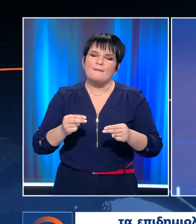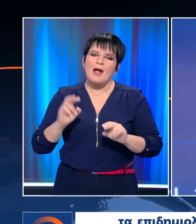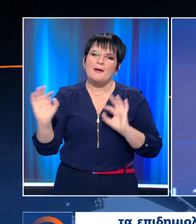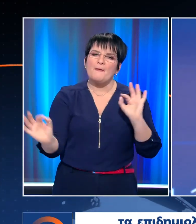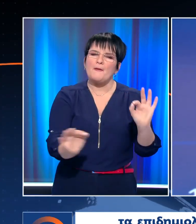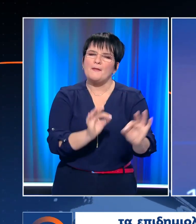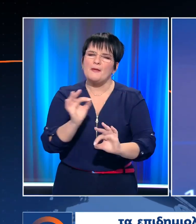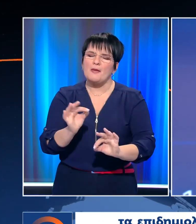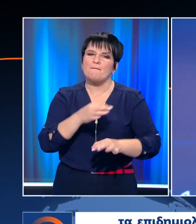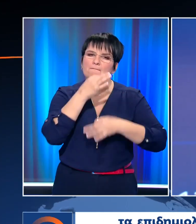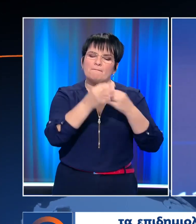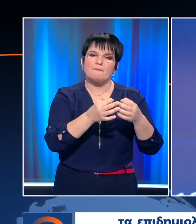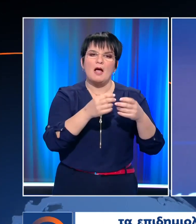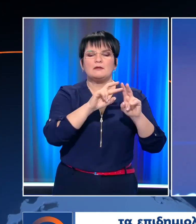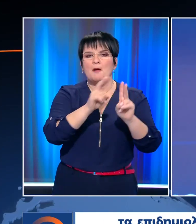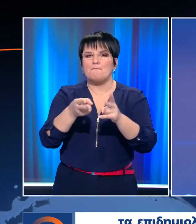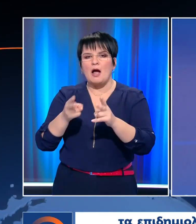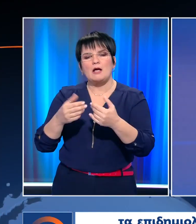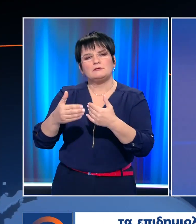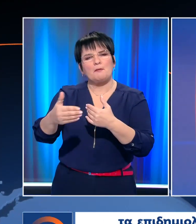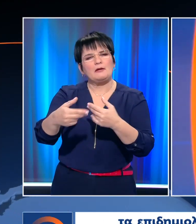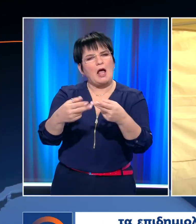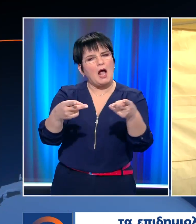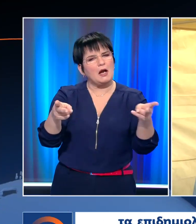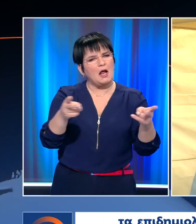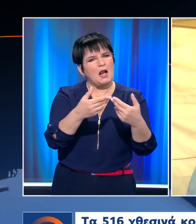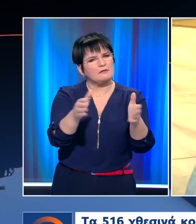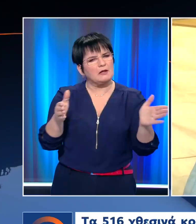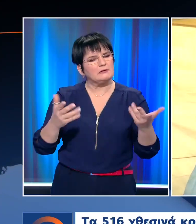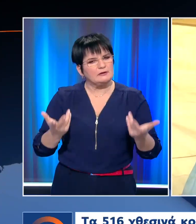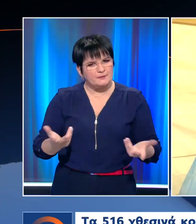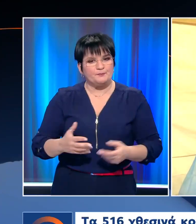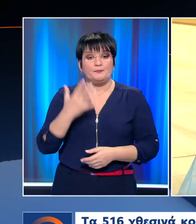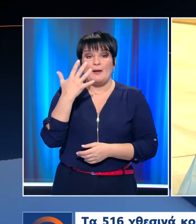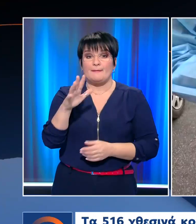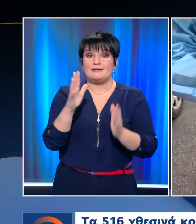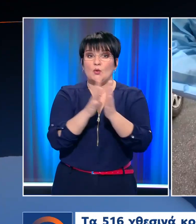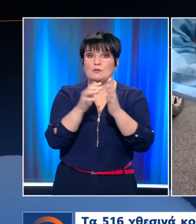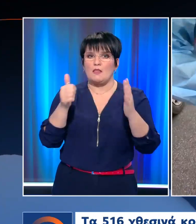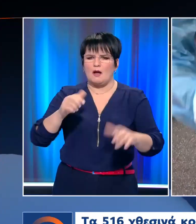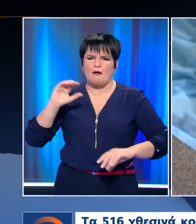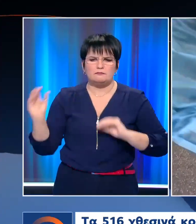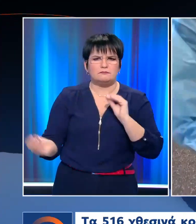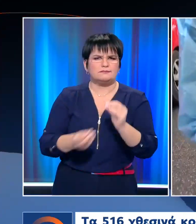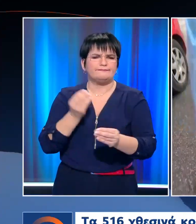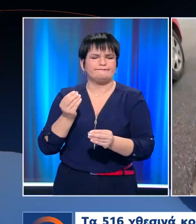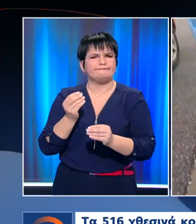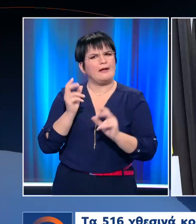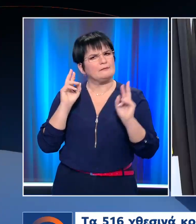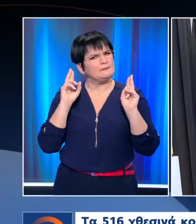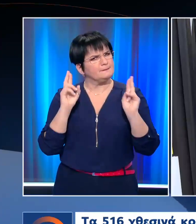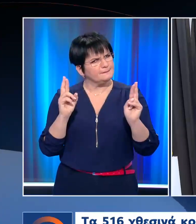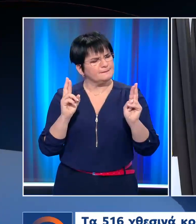εισηγηθούν σχετικά με την απελευθέρωση και άλλων κλάδων. Τα 516 χθεσινά κρούσματα αφήνουν περιθώρια